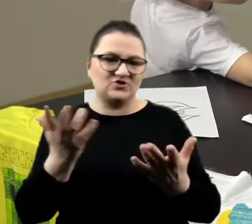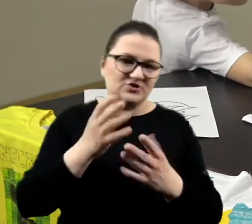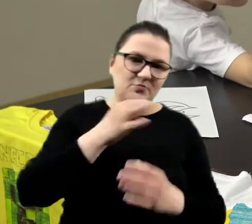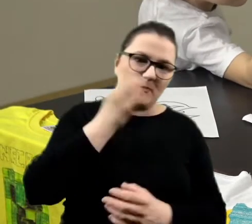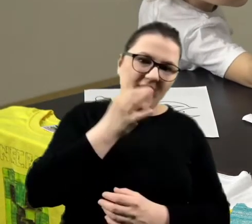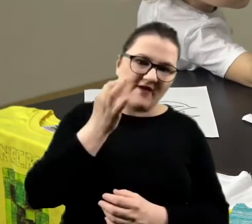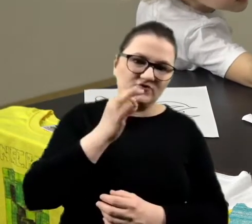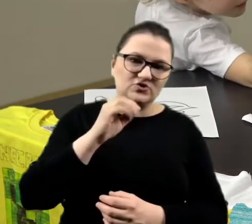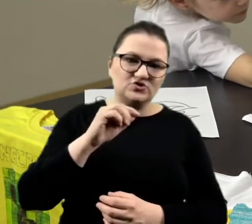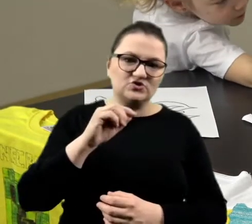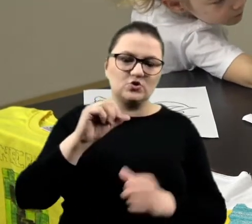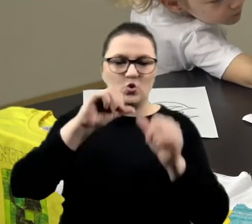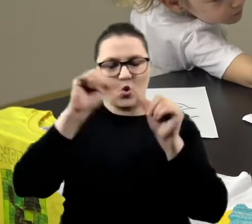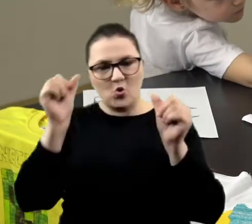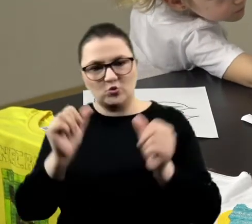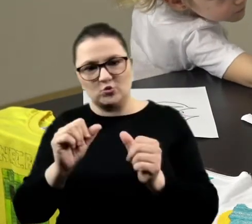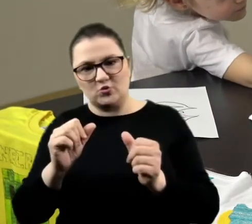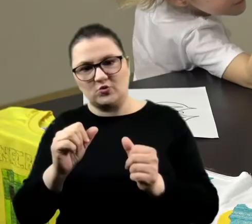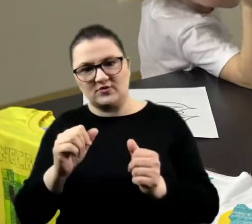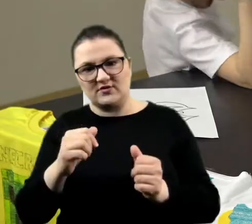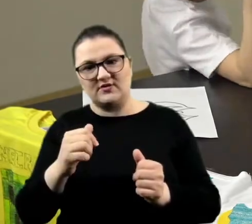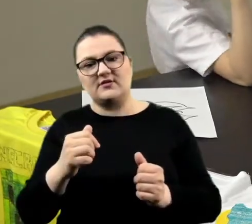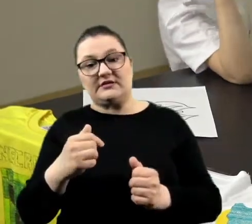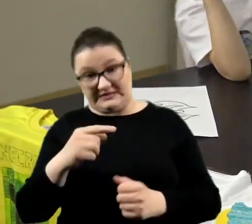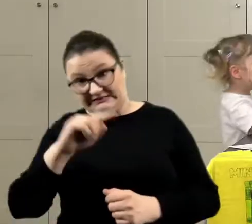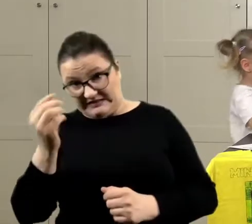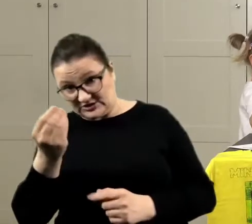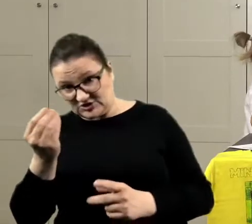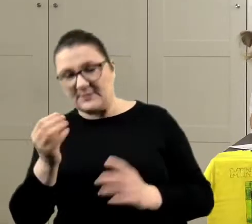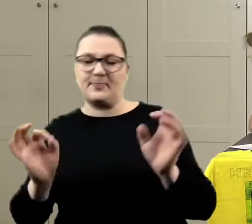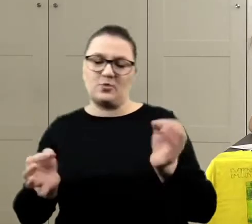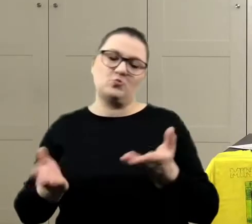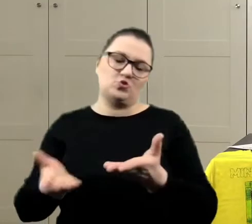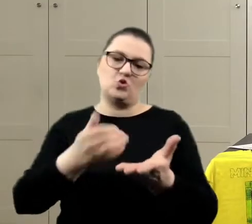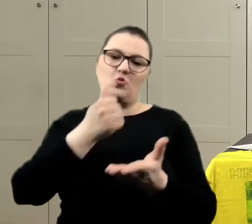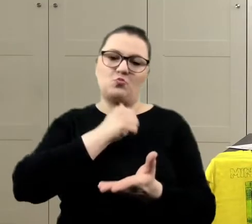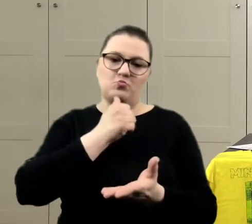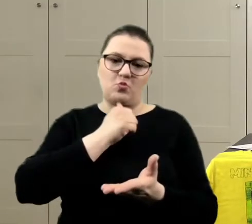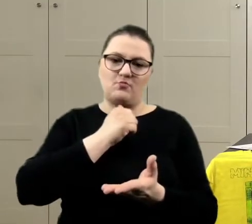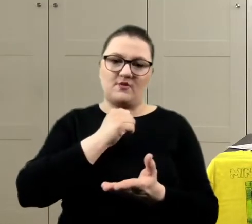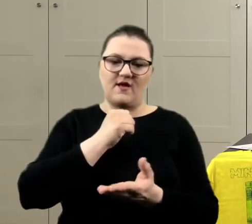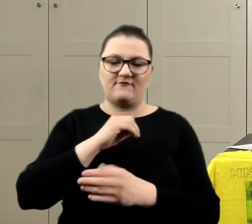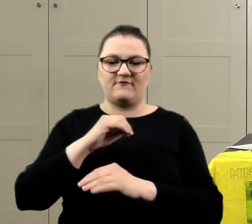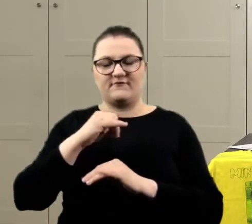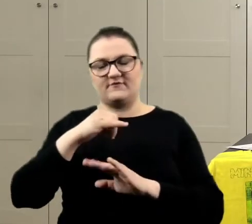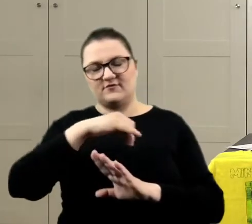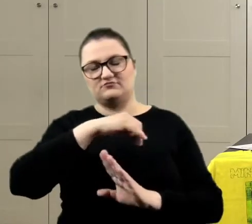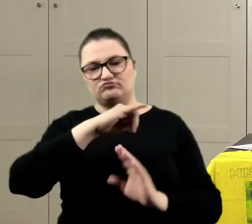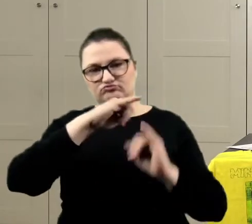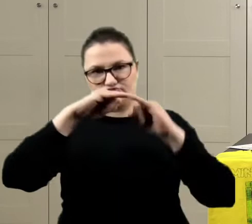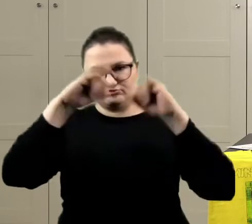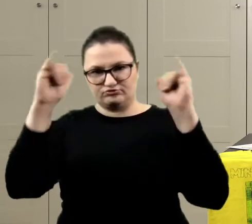któreś kontury, czy nie. Wiesz, dobrze. To jeszcze popraw kontury, żeby były mocniej widoczne.